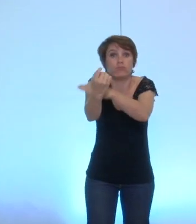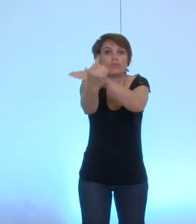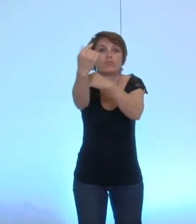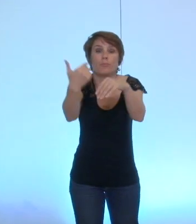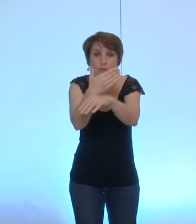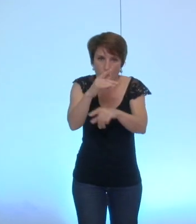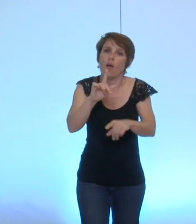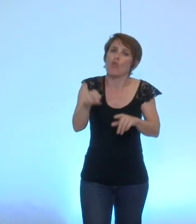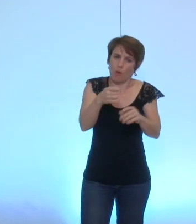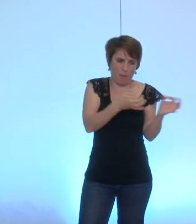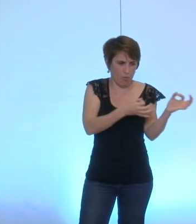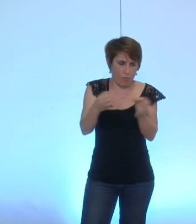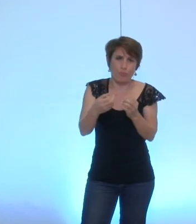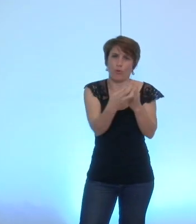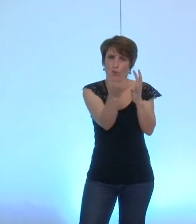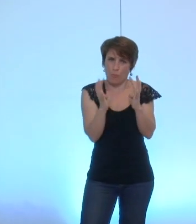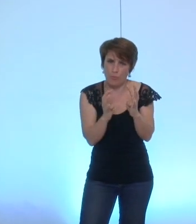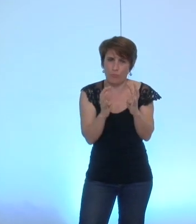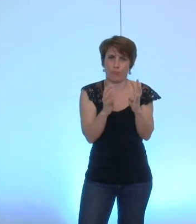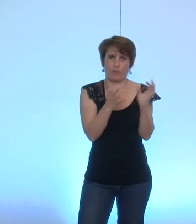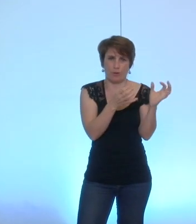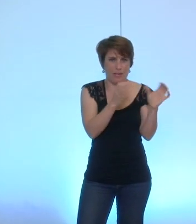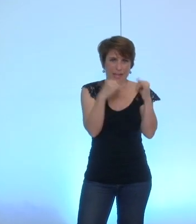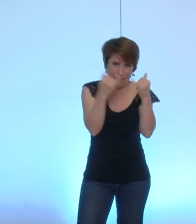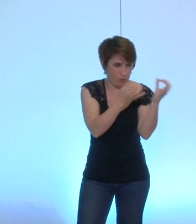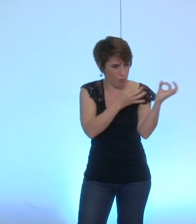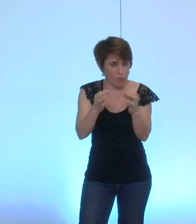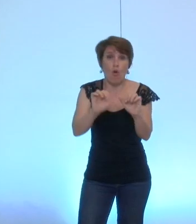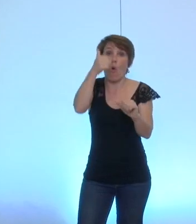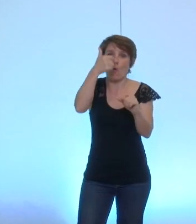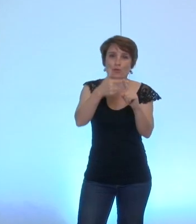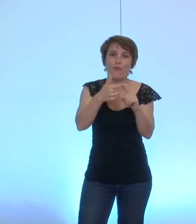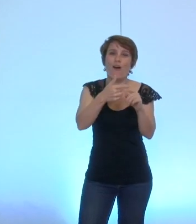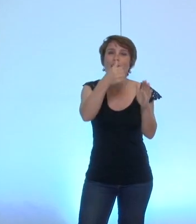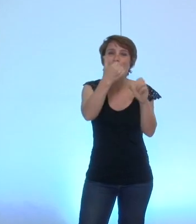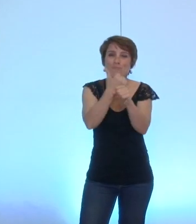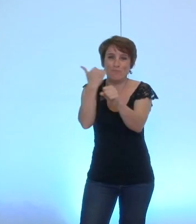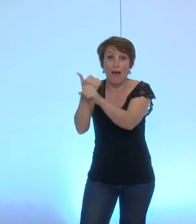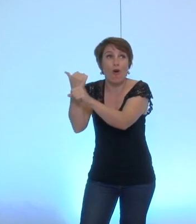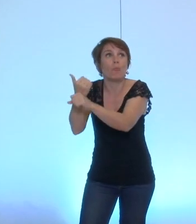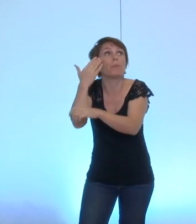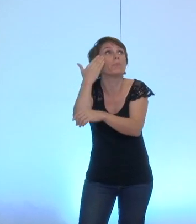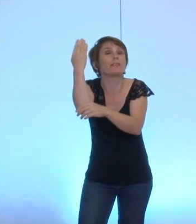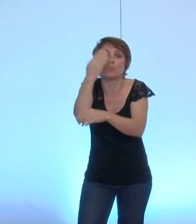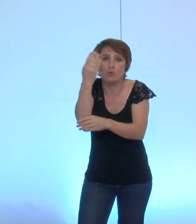effectivement avoir une actualité qui nous offre la possibilité de ce débat dans cette instance